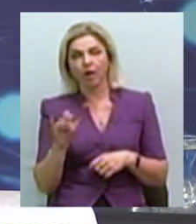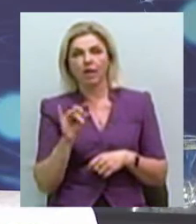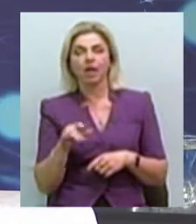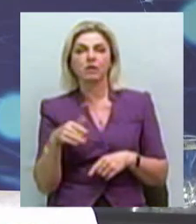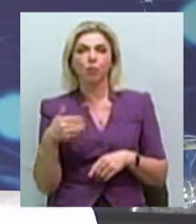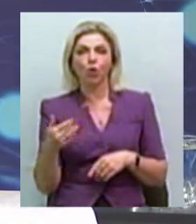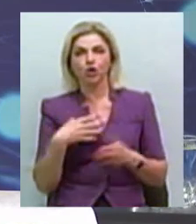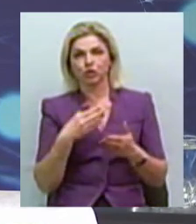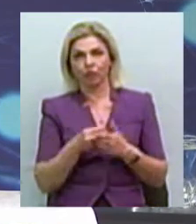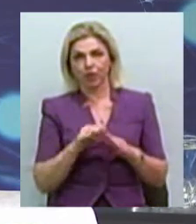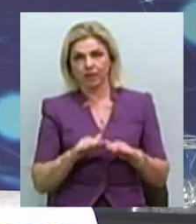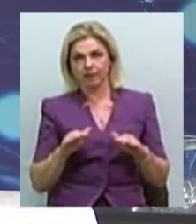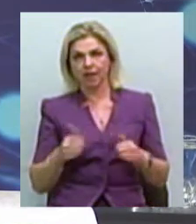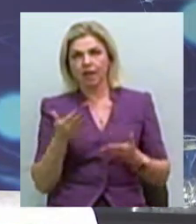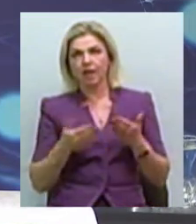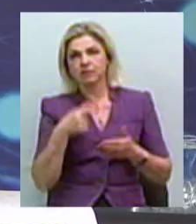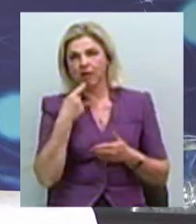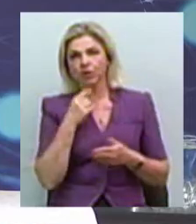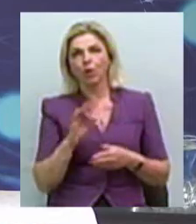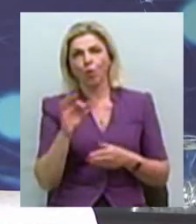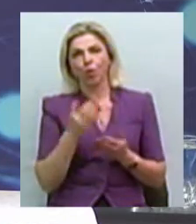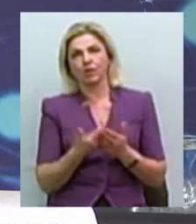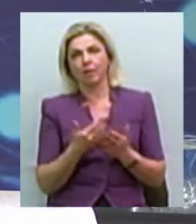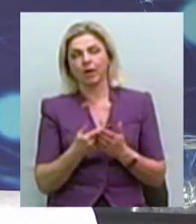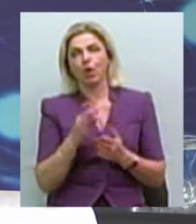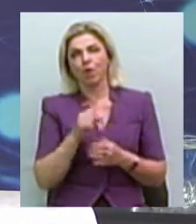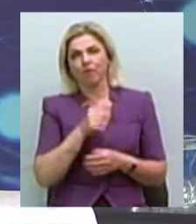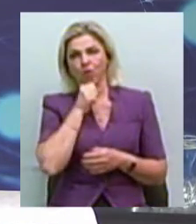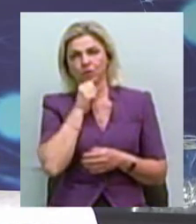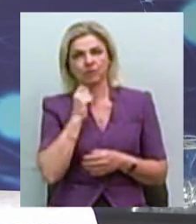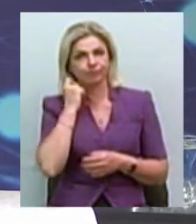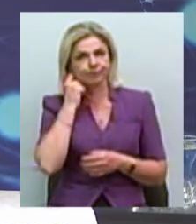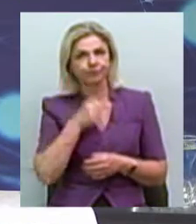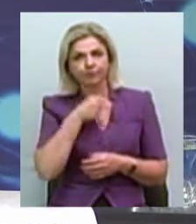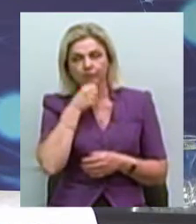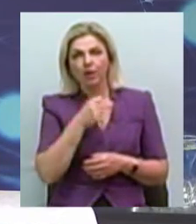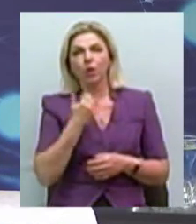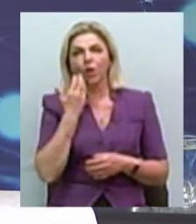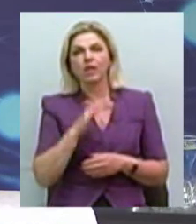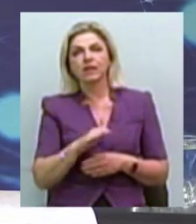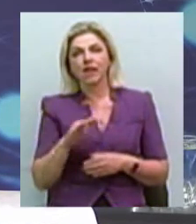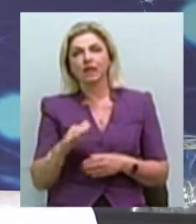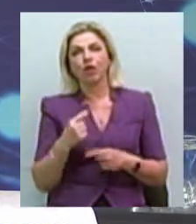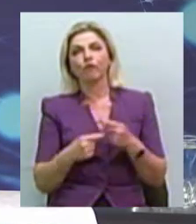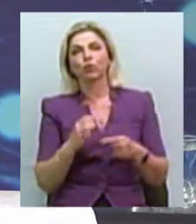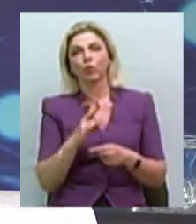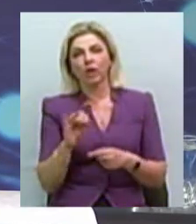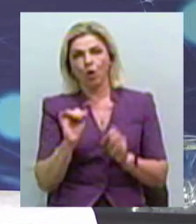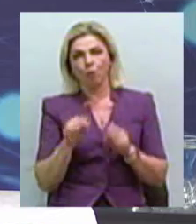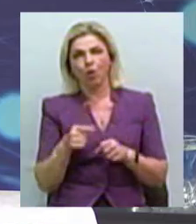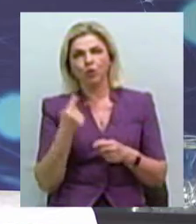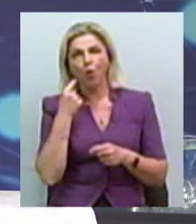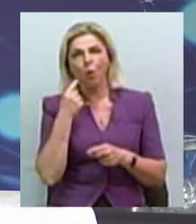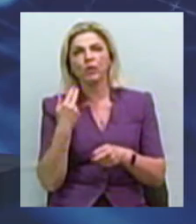інколи своїх дітей, якщо ми кажемо про, наприклад, вже похилий вік, коли інколи діти та онуки можуть ображати своїх